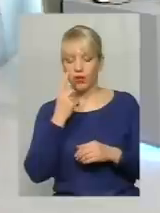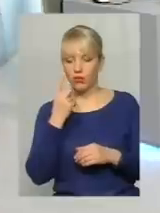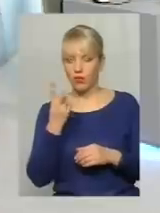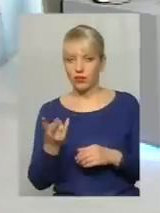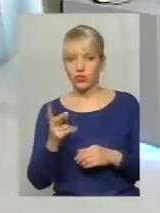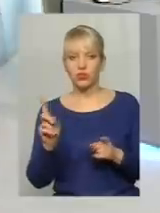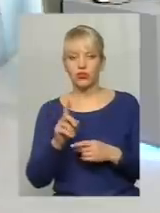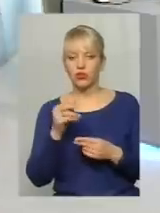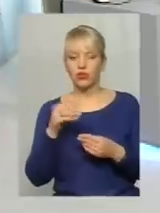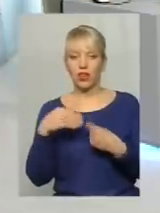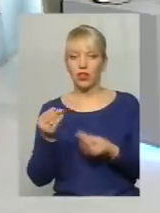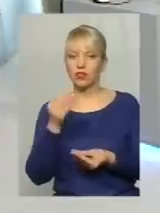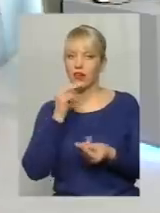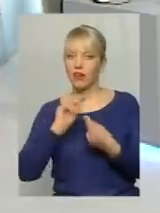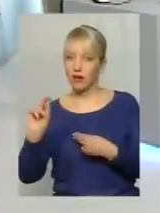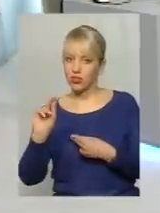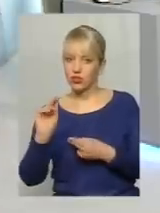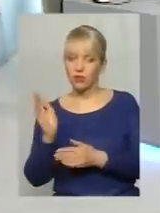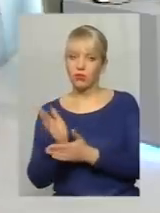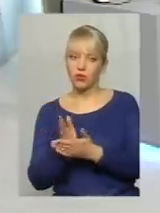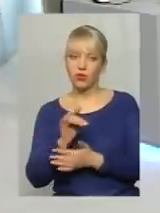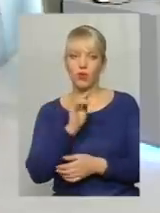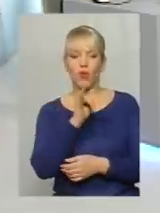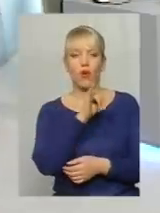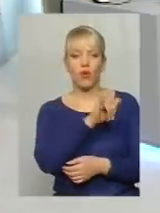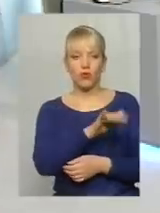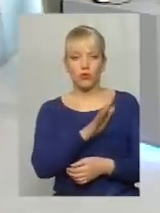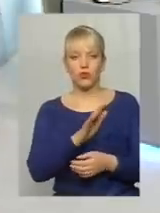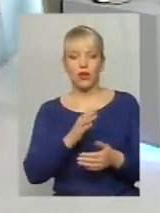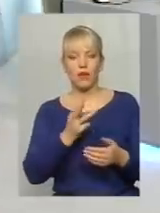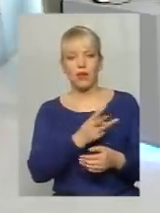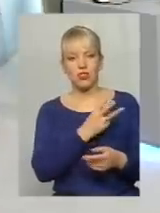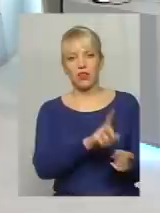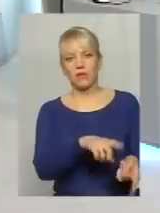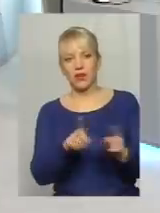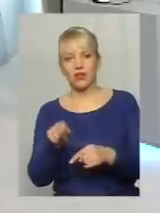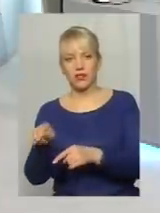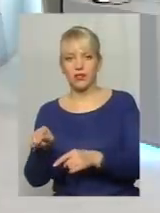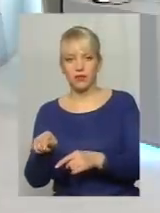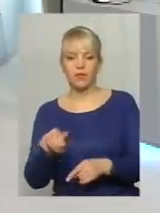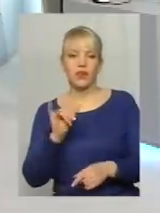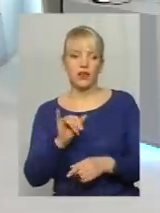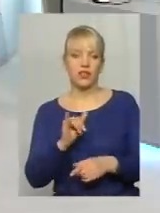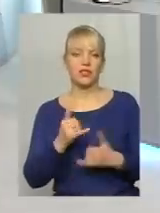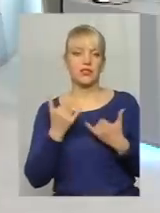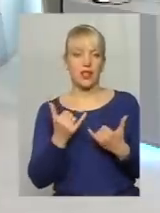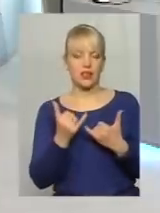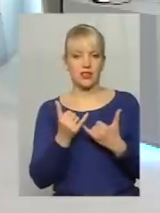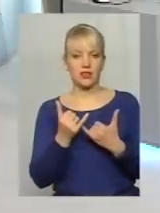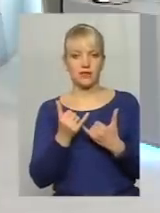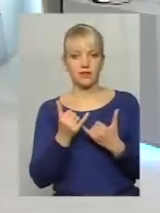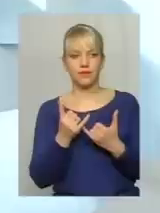що надається краща послуга, у нього буде бажання перейти до тої чи іншої управляючої компанії. Наразі такої